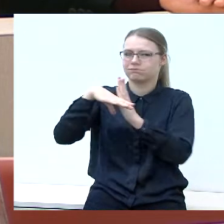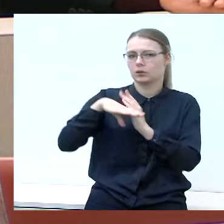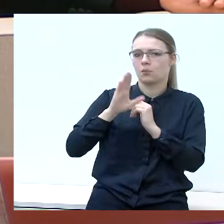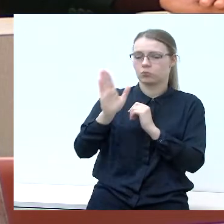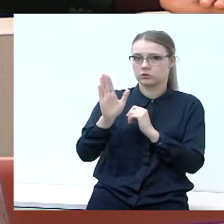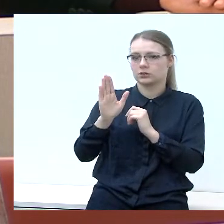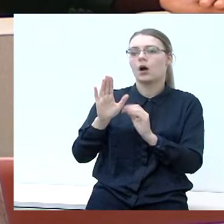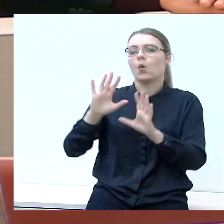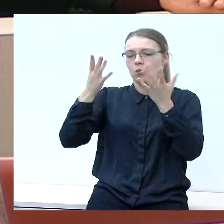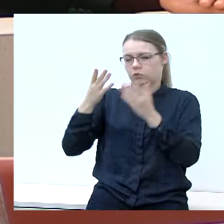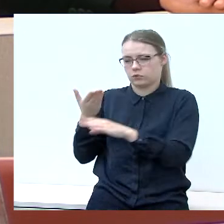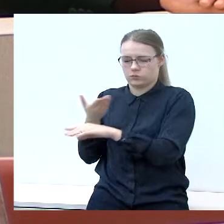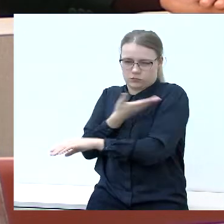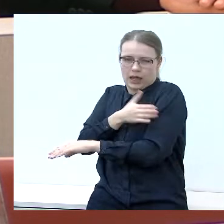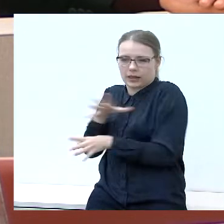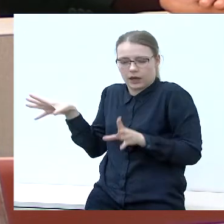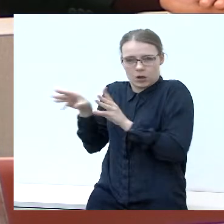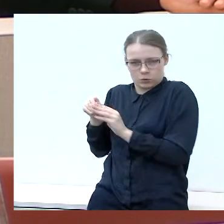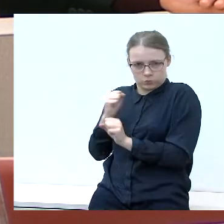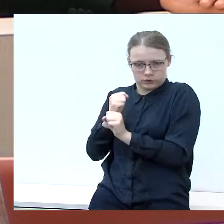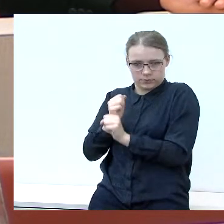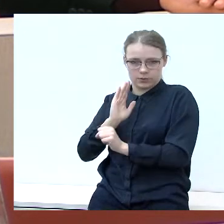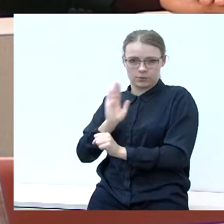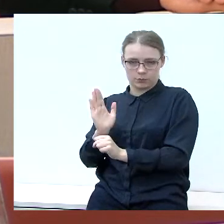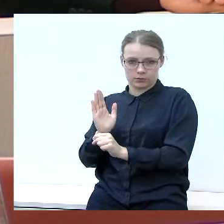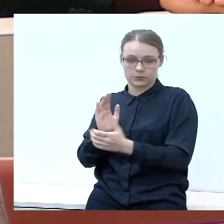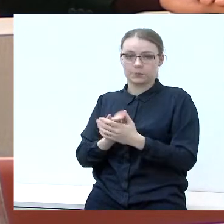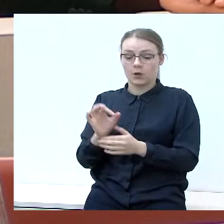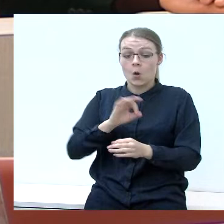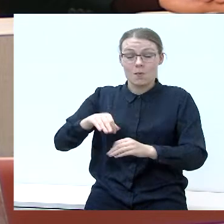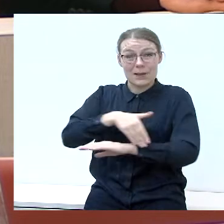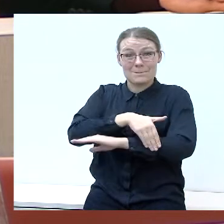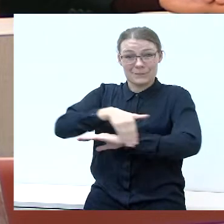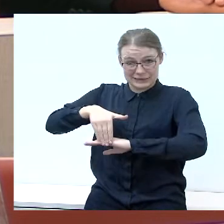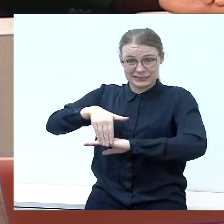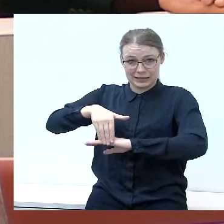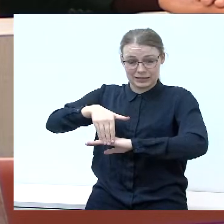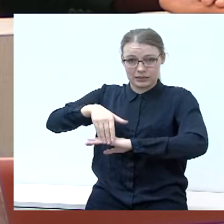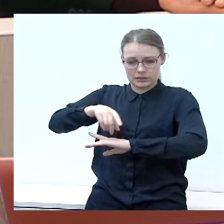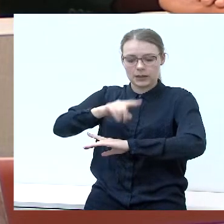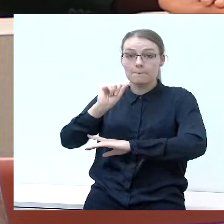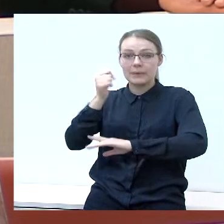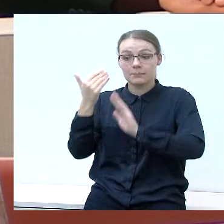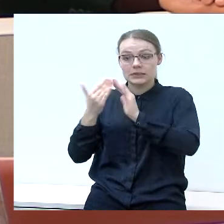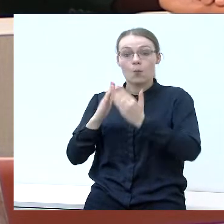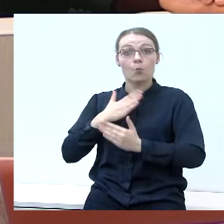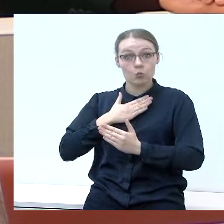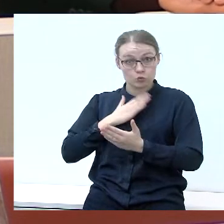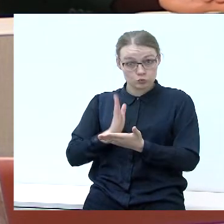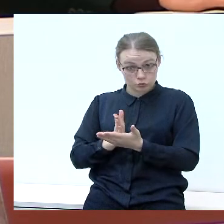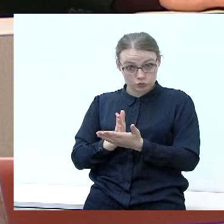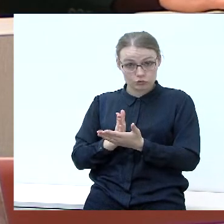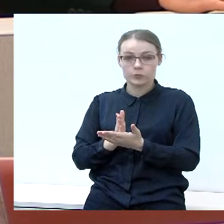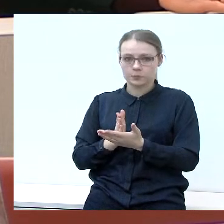kartu su Lenkais, kas lygčia. Taip pat dėl pasienių, kaip pirmas miestelis yra mus, tai